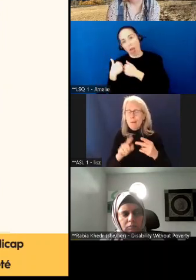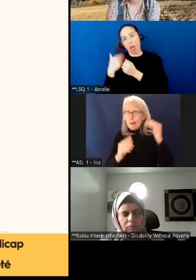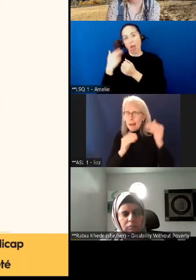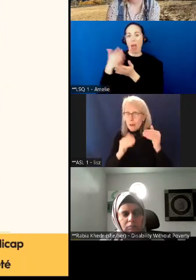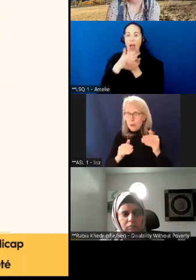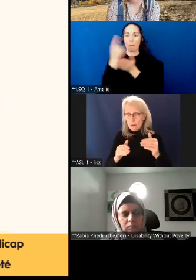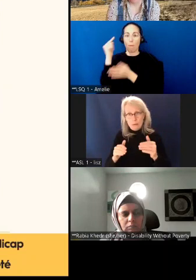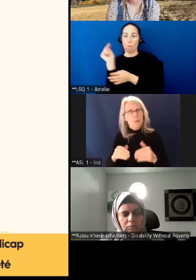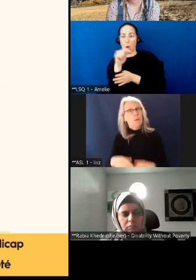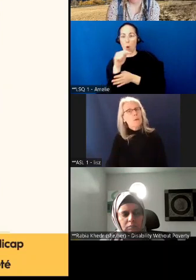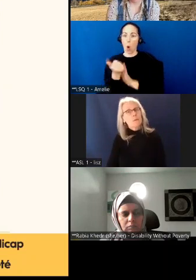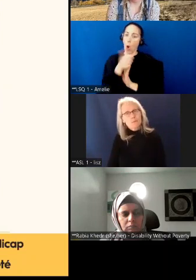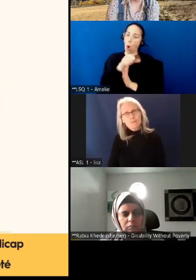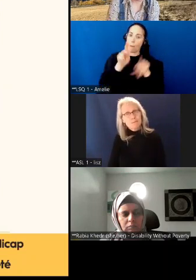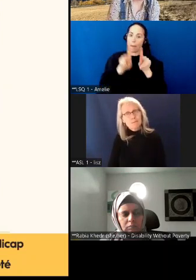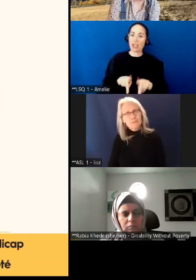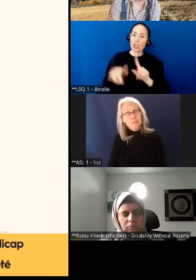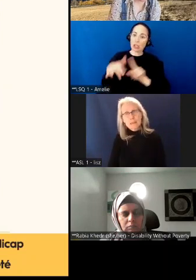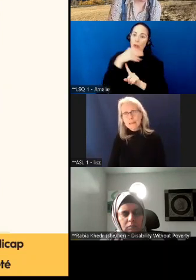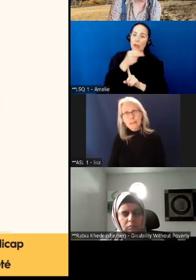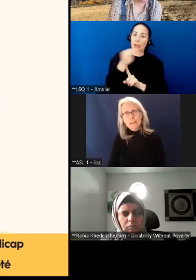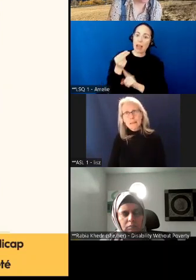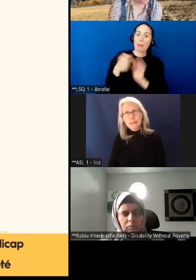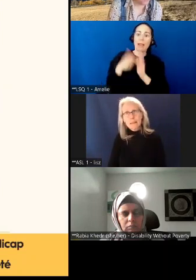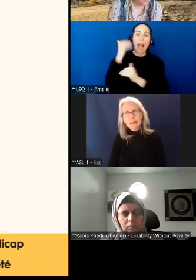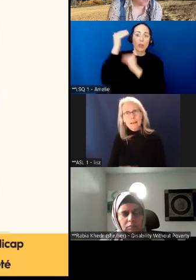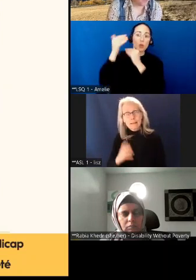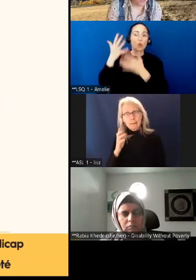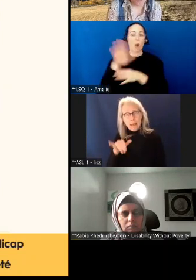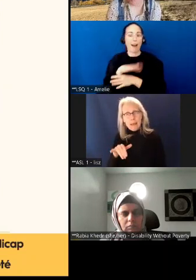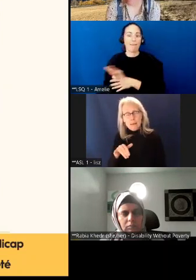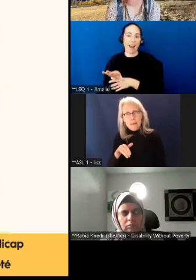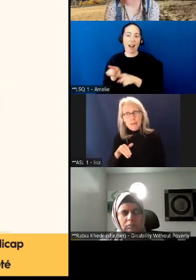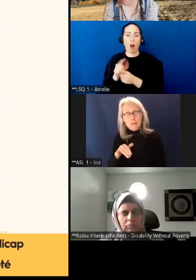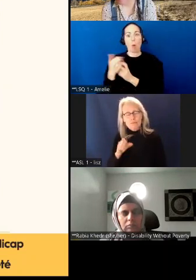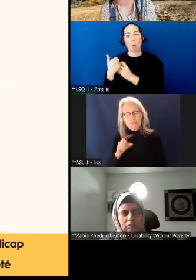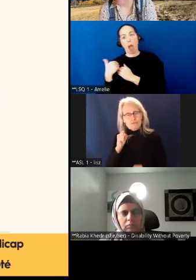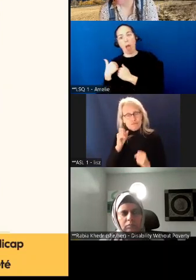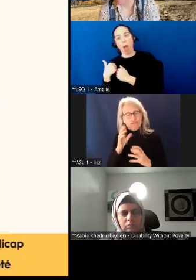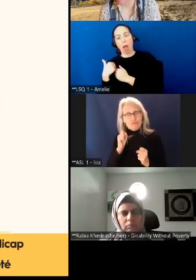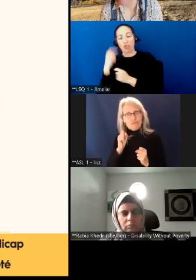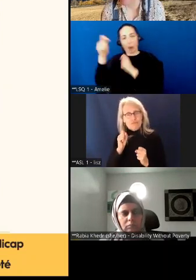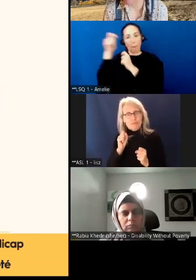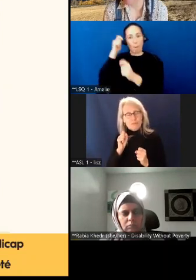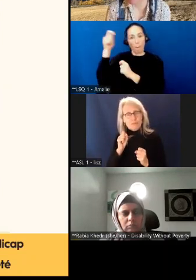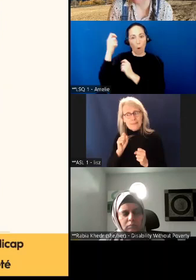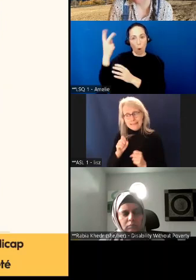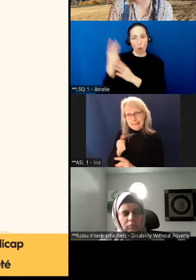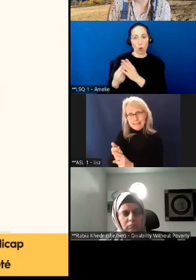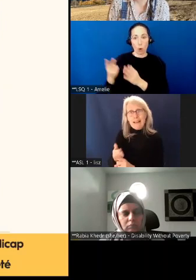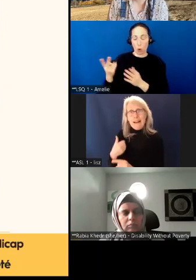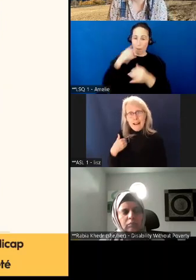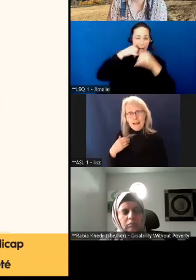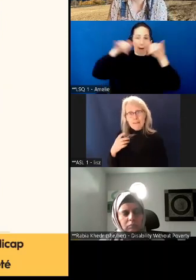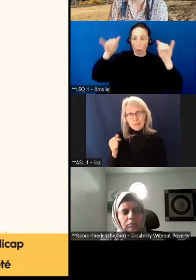personne vivant en situation de handicap, que ce soit un adulte ou un enfant. Et donc, je trouve ça incroyable.